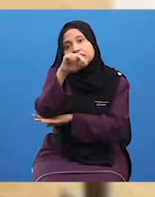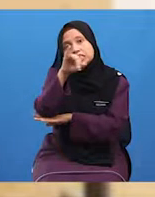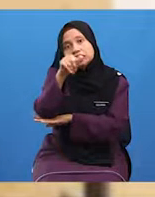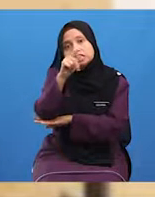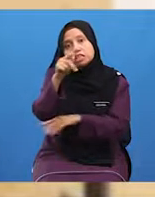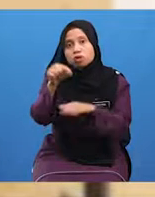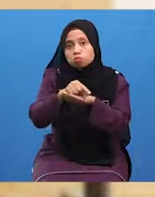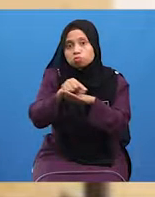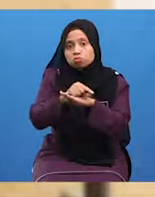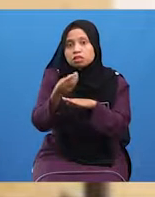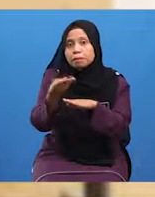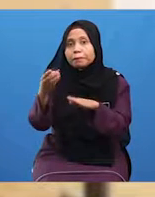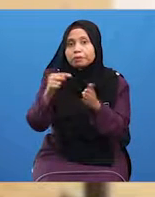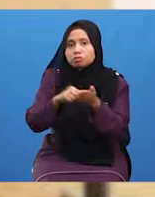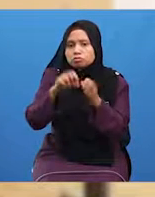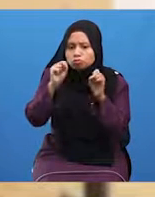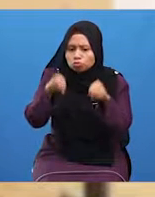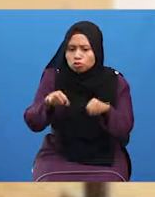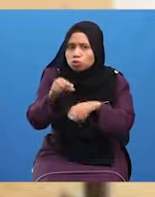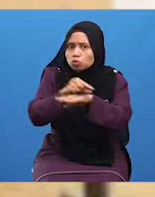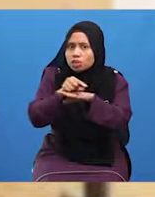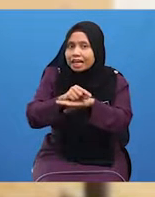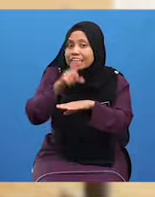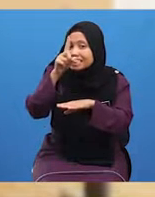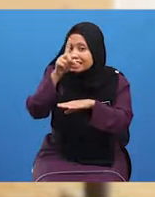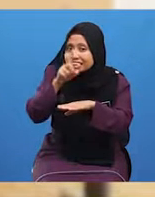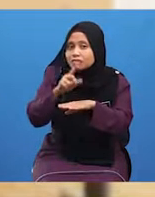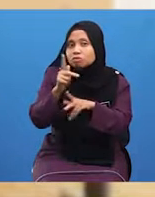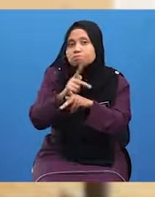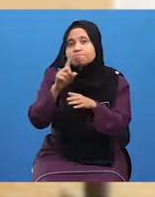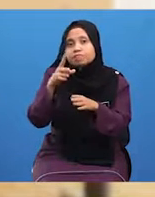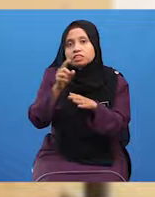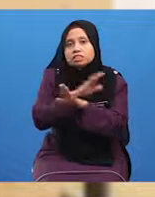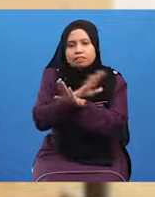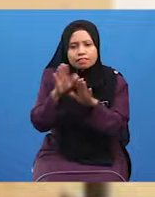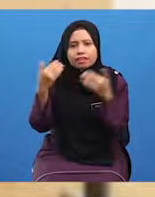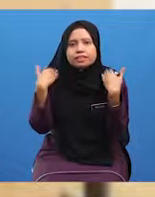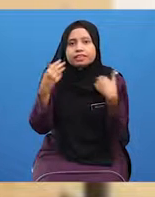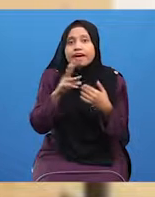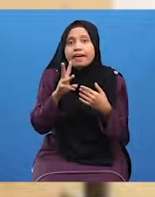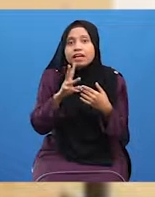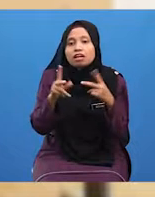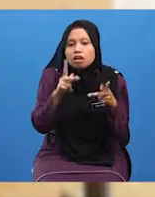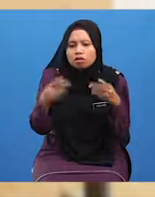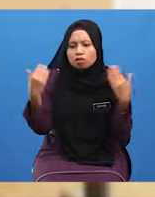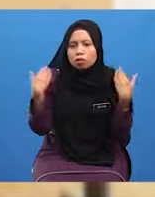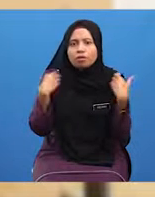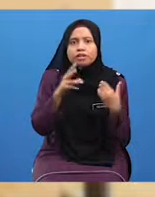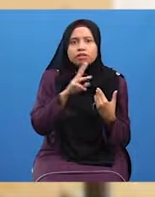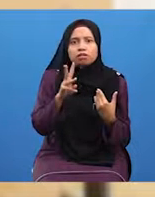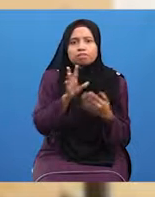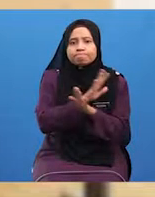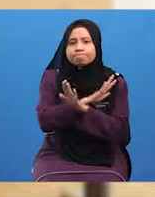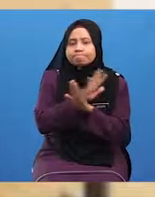benda kesat ini Hanya boleh digunakan Sekiranya Tidak ada air Kalau ada